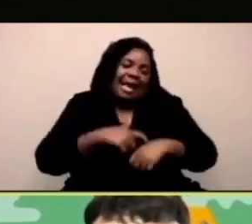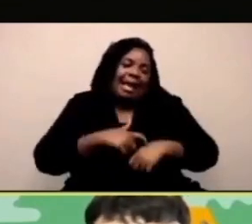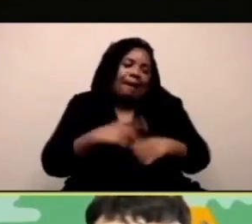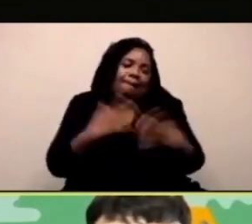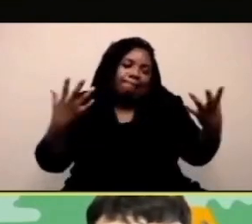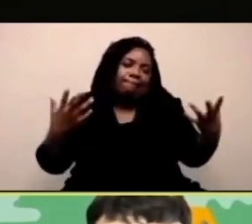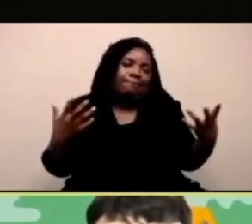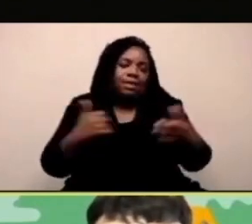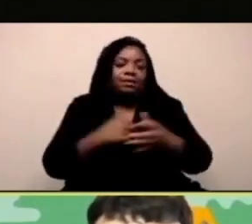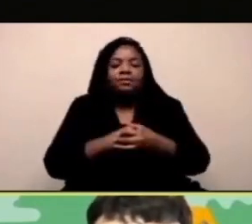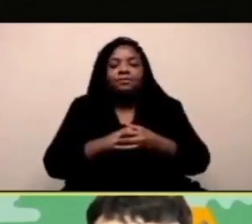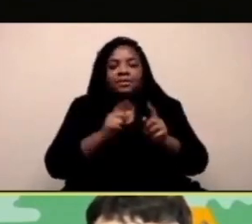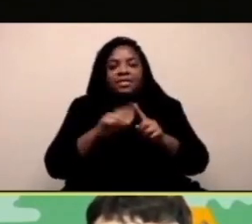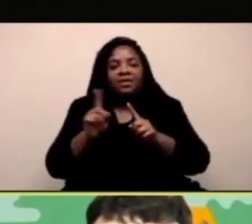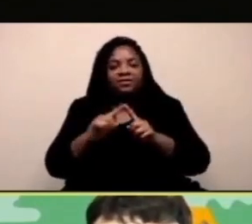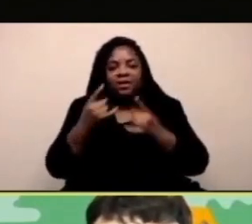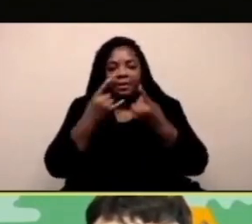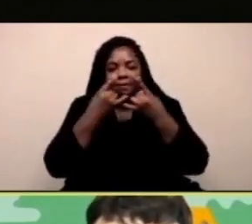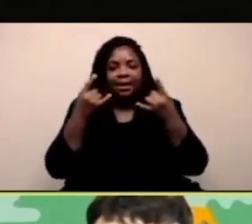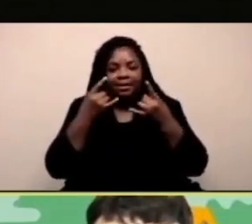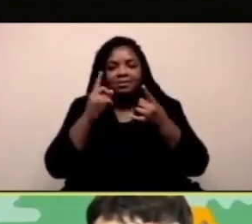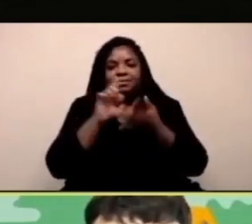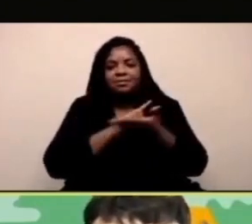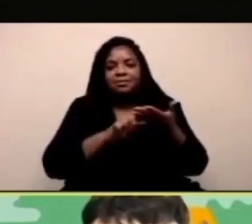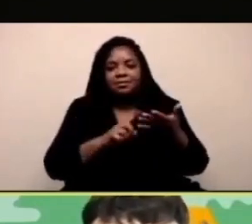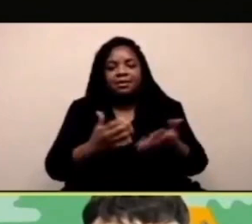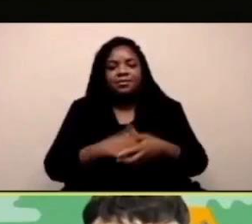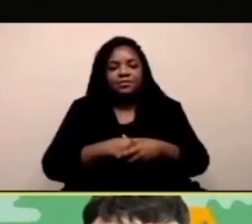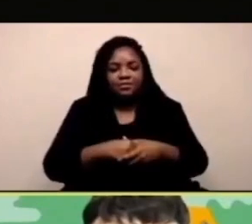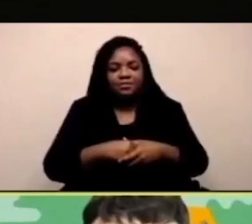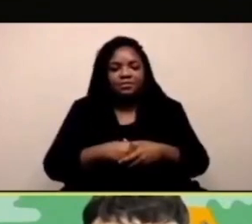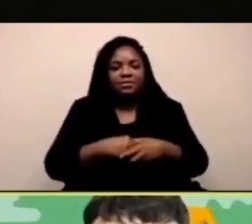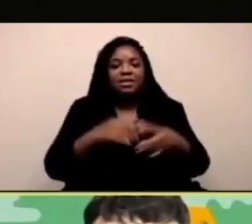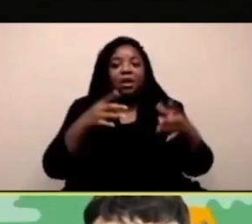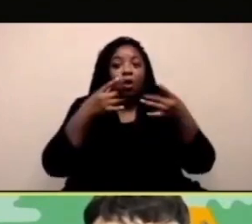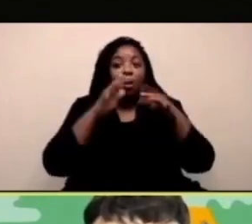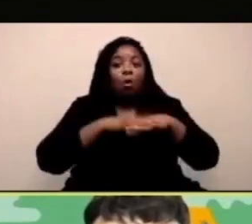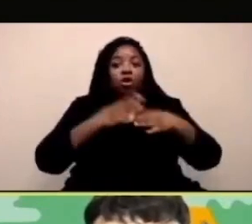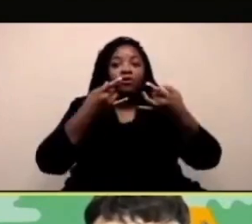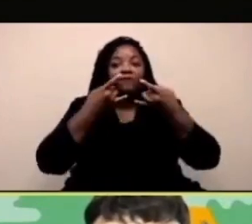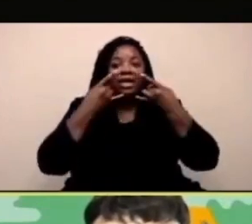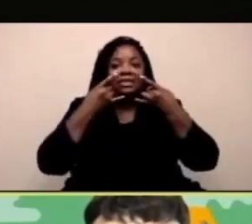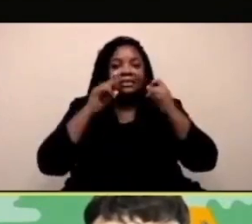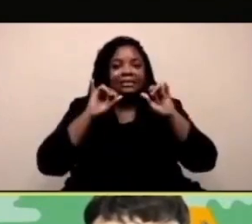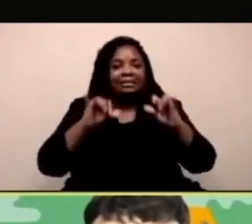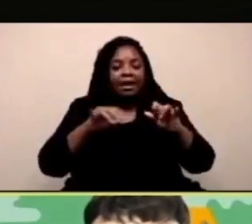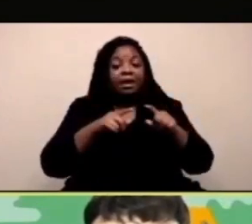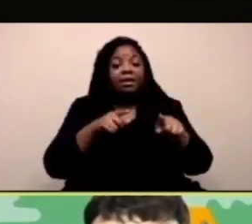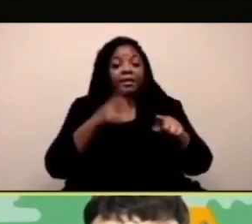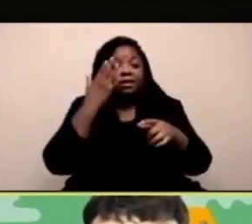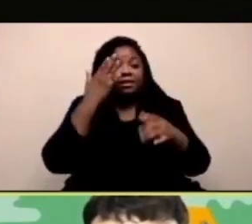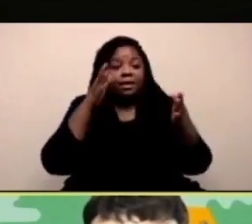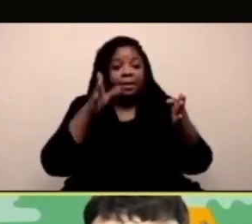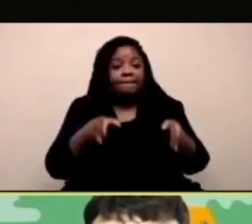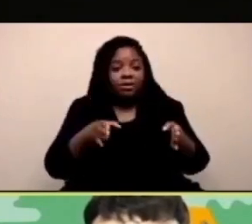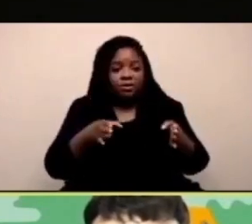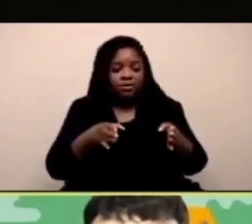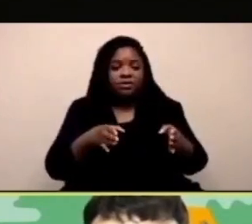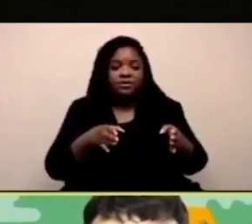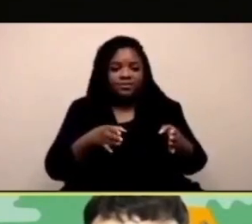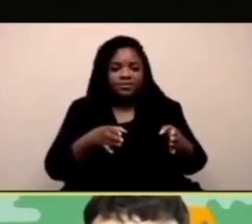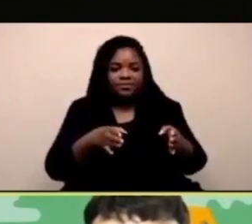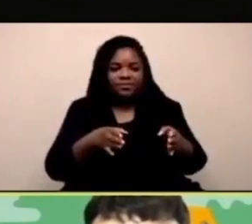bambino quest'altro ragazzo si sta mettendo una mascherina molto idonea all'epoca che stiamo vivendo